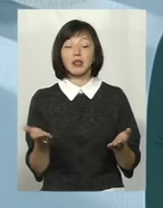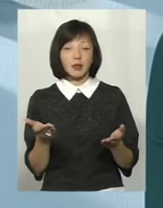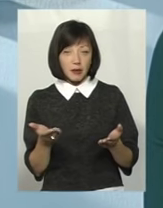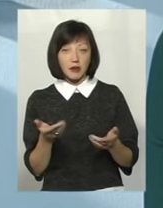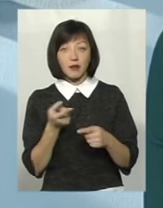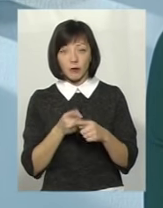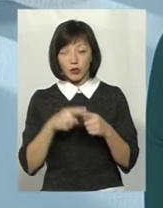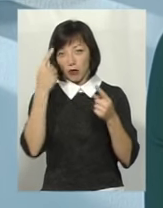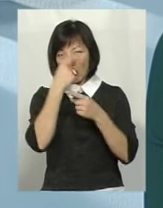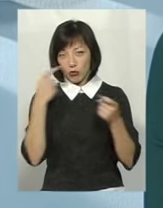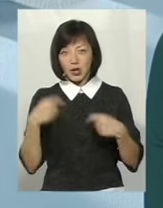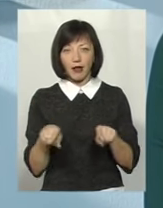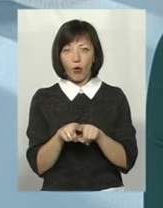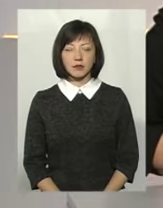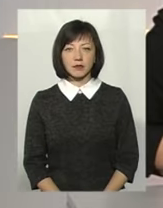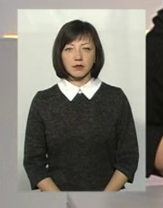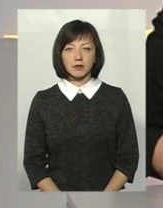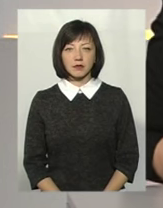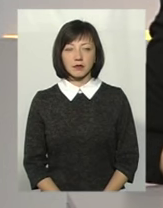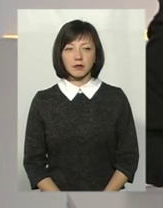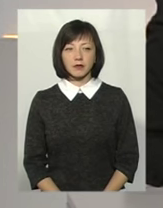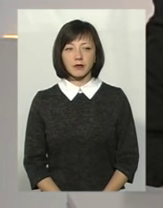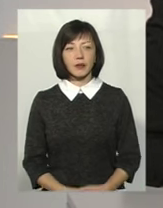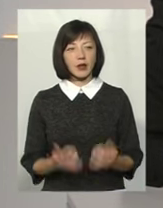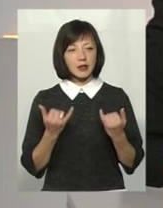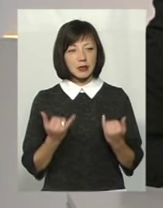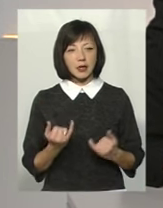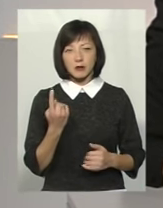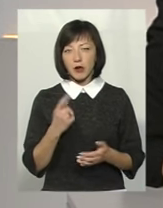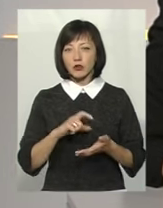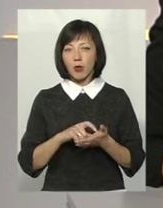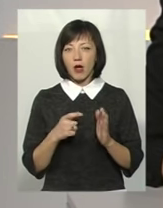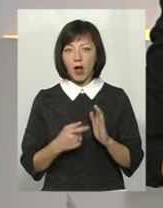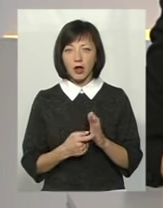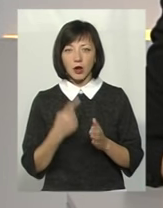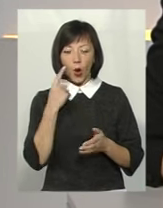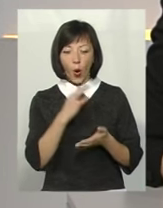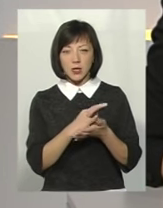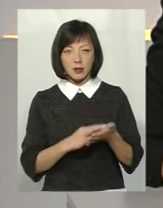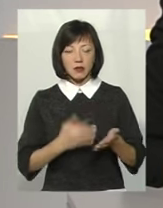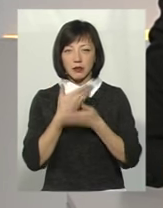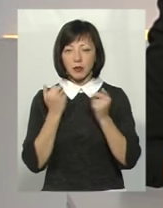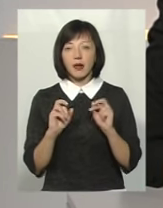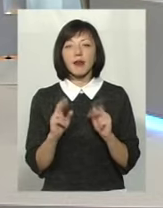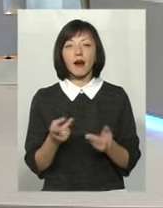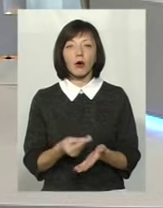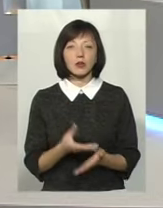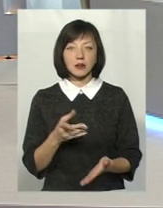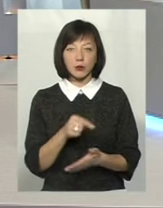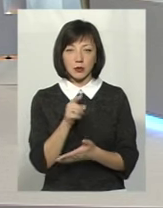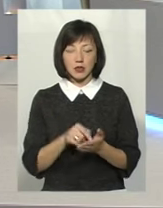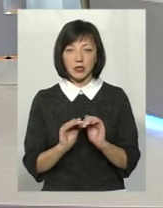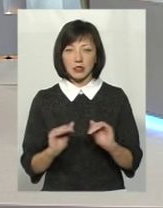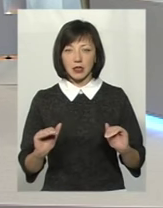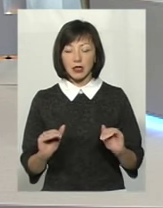наголошується, щоб такого не робити. Зараз у першому класі оцінок не ставлять. Як натомість оцінюють учнів? Так,